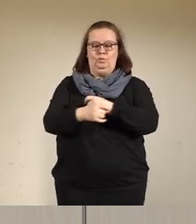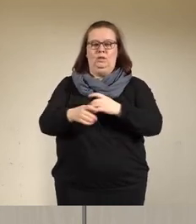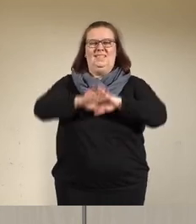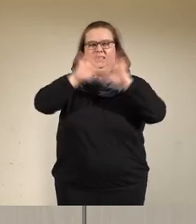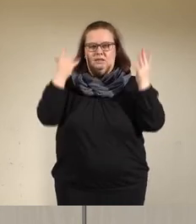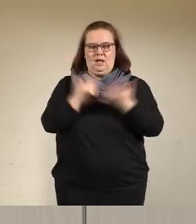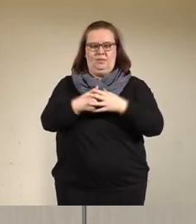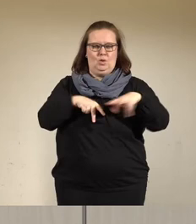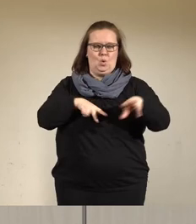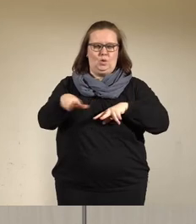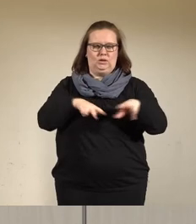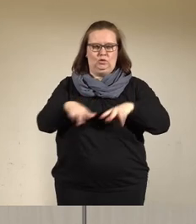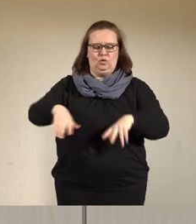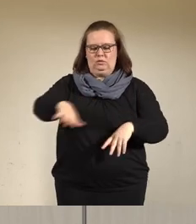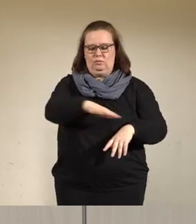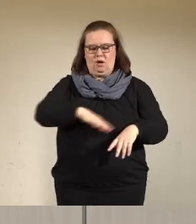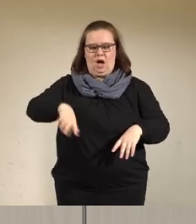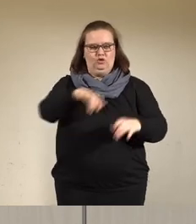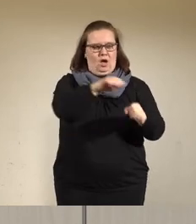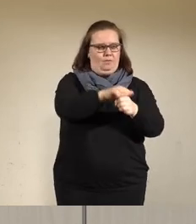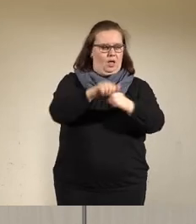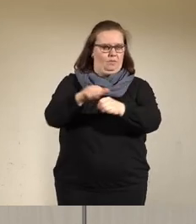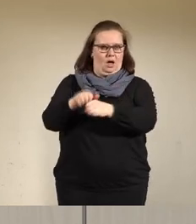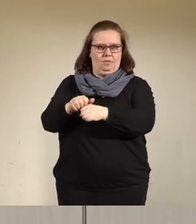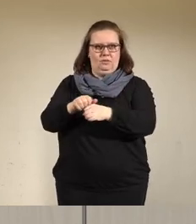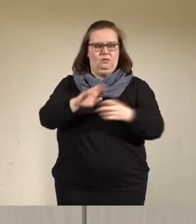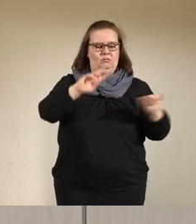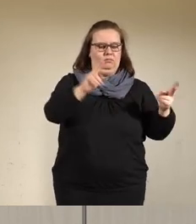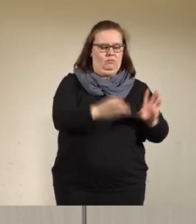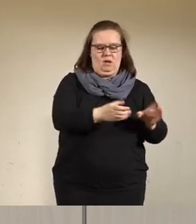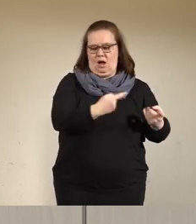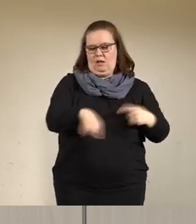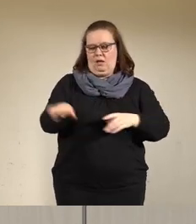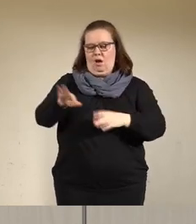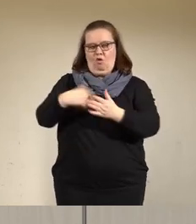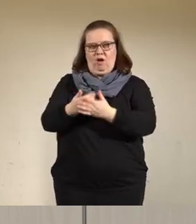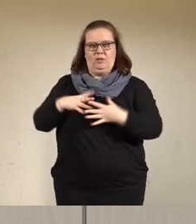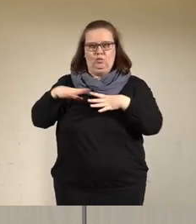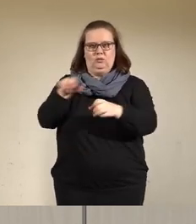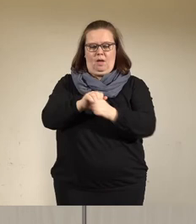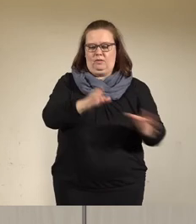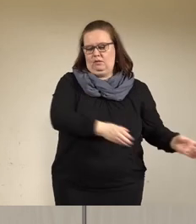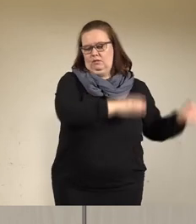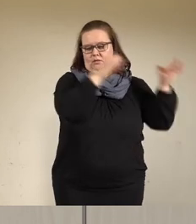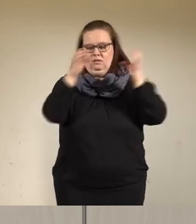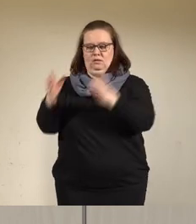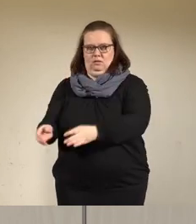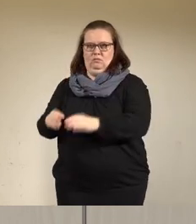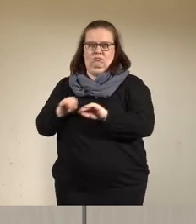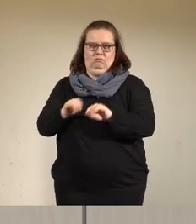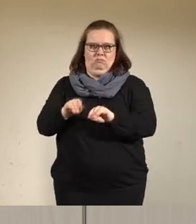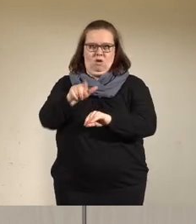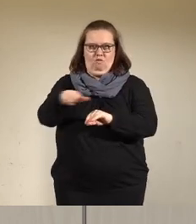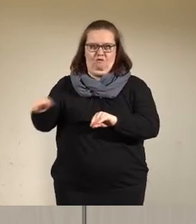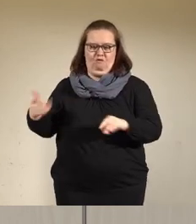Organisationseinheiten anderer Ämter geschlossen in Aufgaben des Gesundheitsamtes eingearbeitet werden.